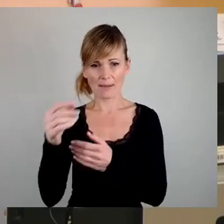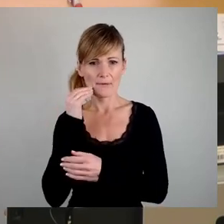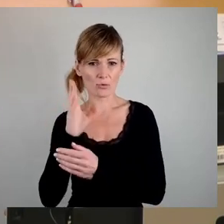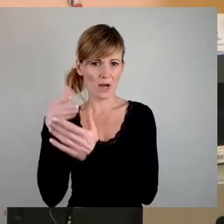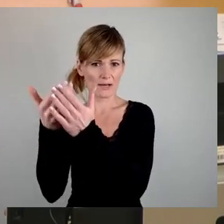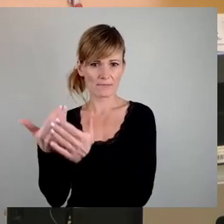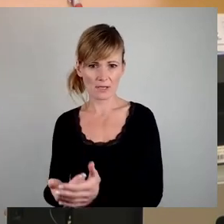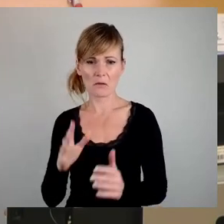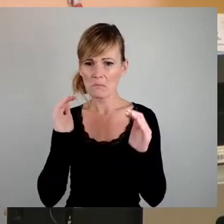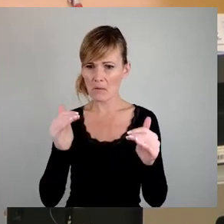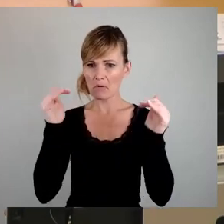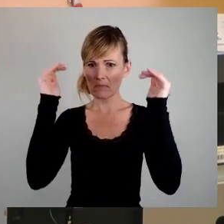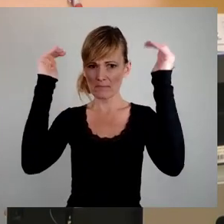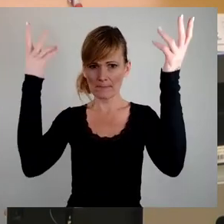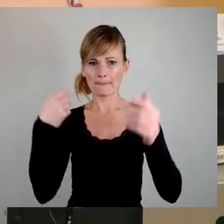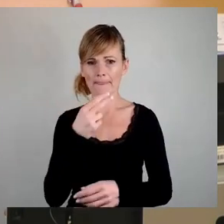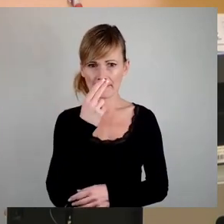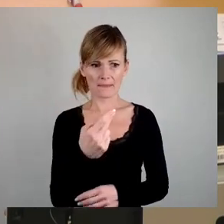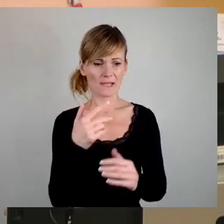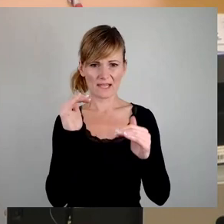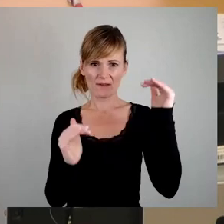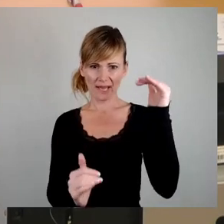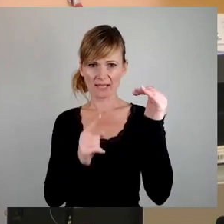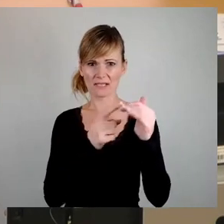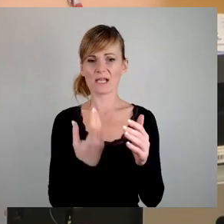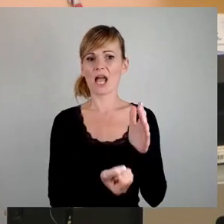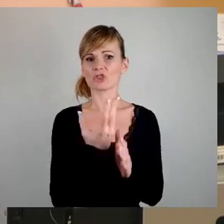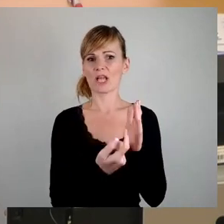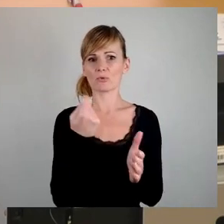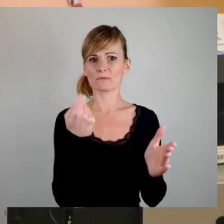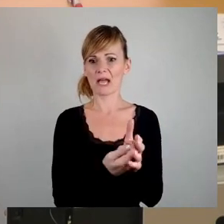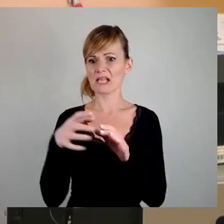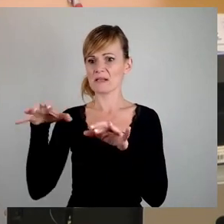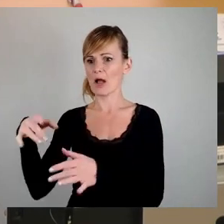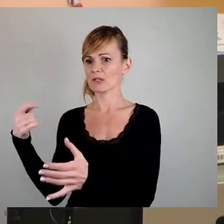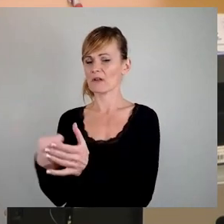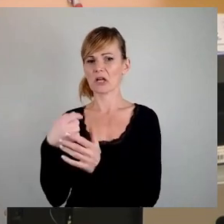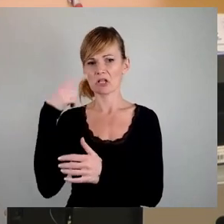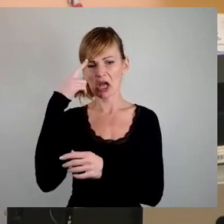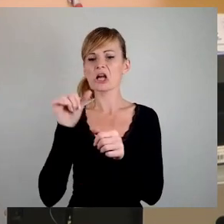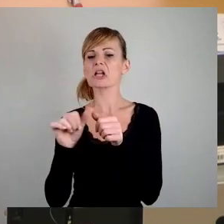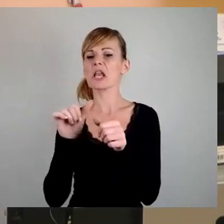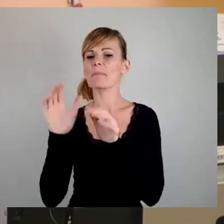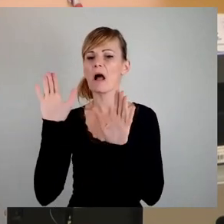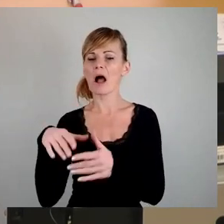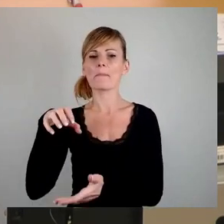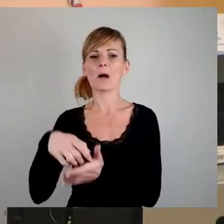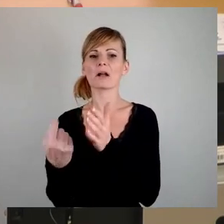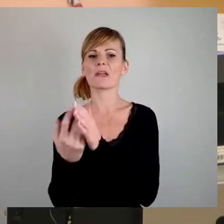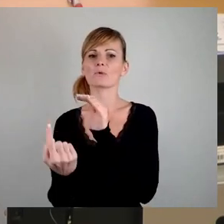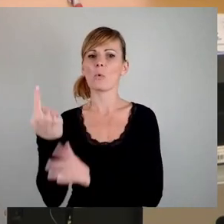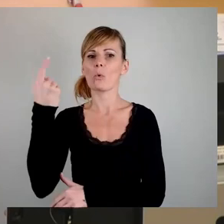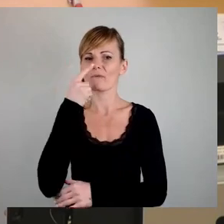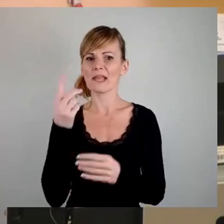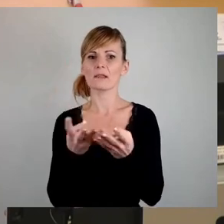Prinzip auf die Differenz zwischen Erstellungspreis und Marktwert und denkt im Prinzip solange es knapp ist, der Marktwert hoch und wenn es aber im Prinzip in die Breite geht, bauen sie nicht